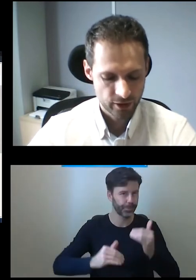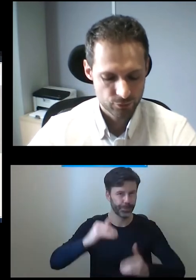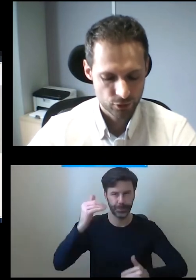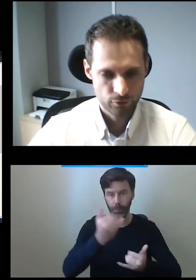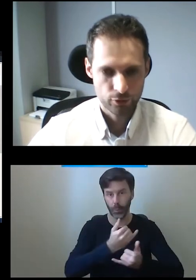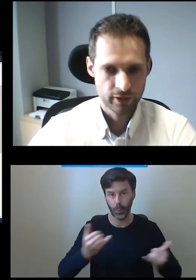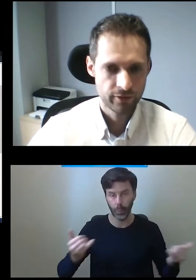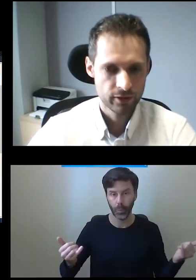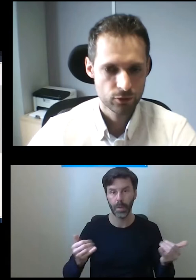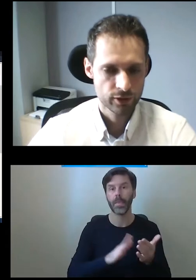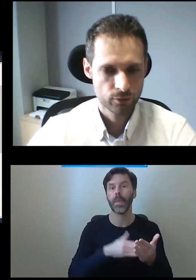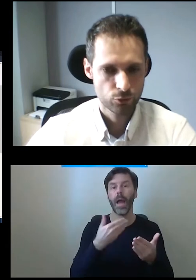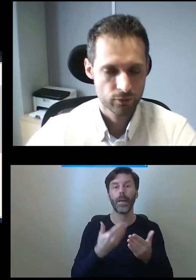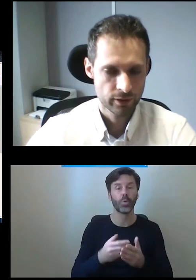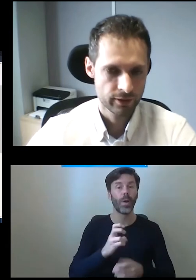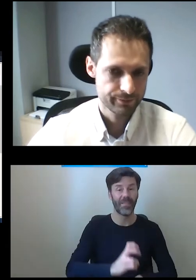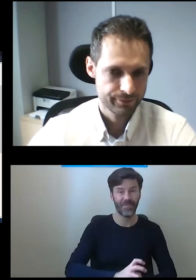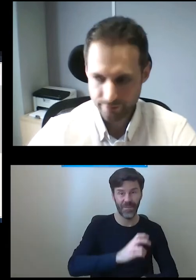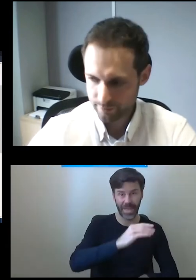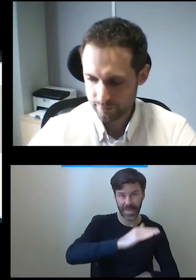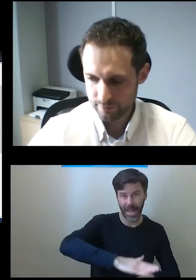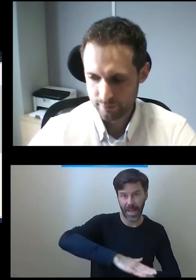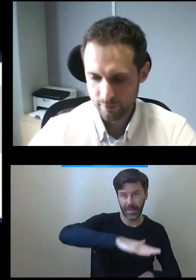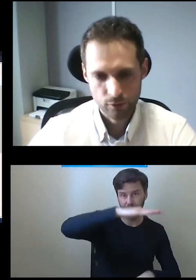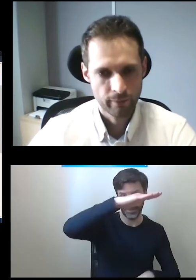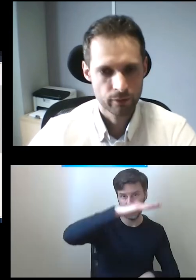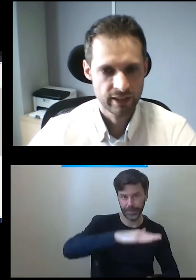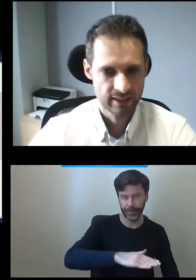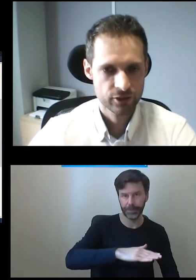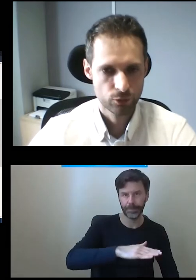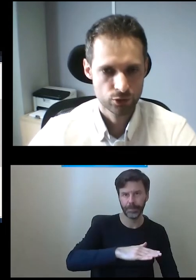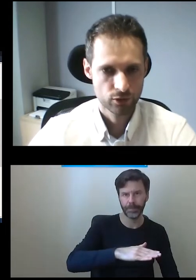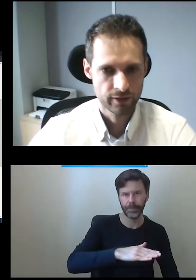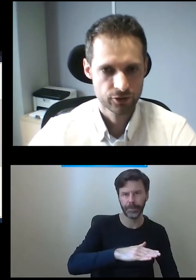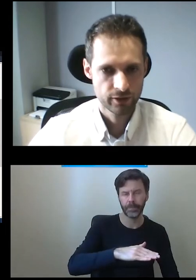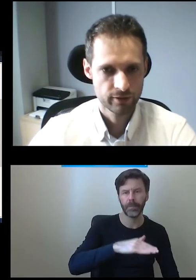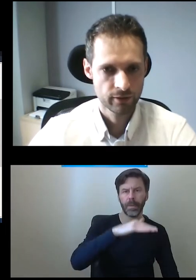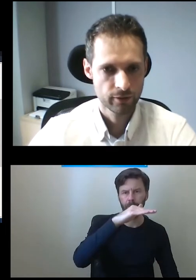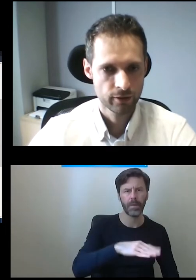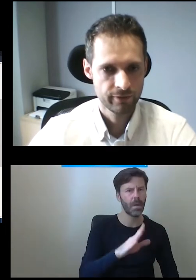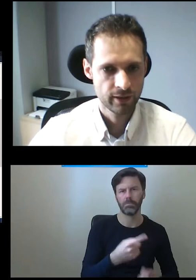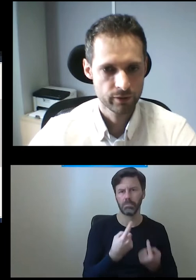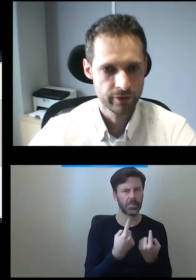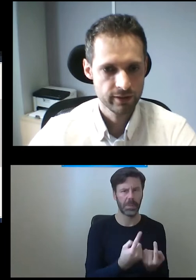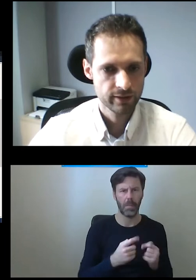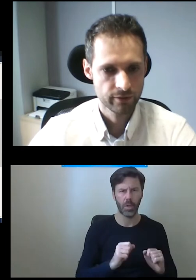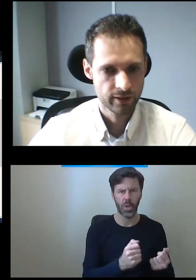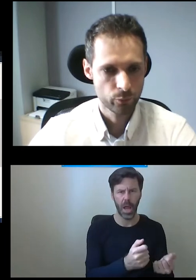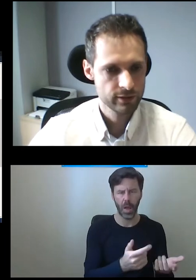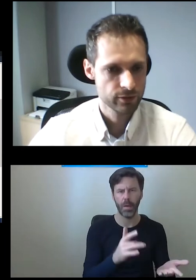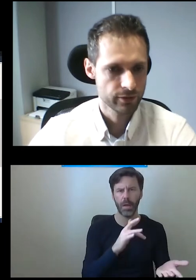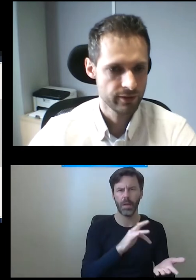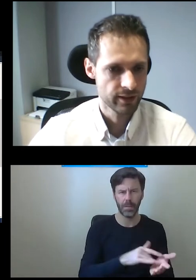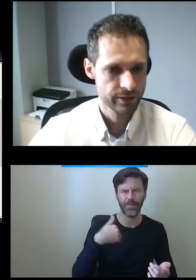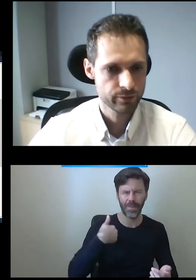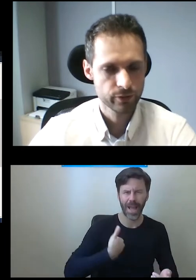Zaczynając przykładowo od tych wind, które mają niezależne użytkowania, czyli winda Westminster, winda